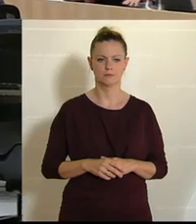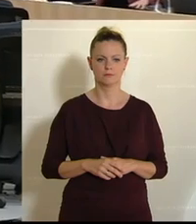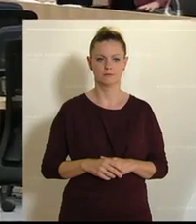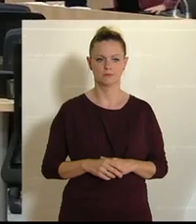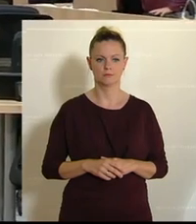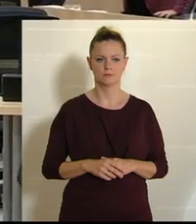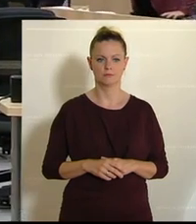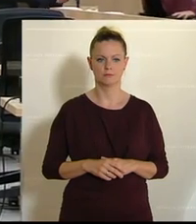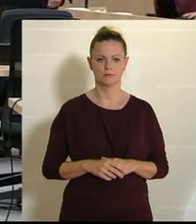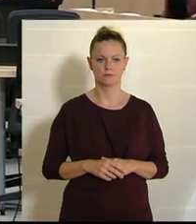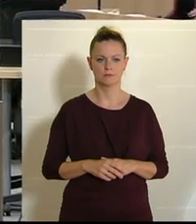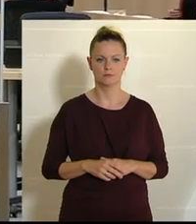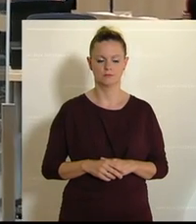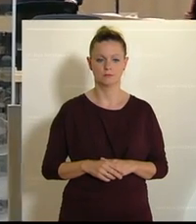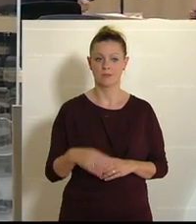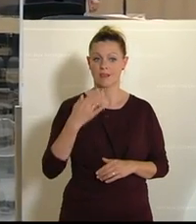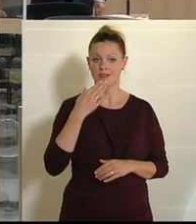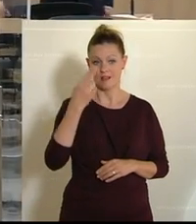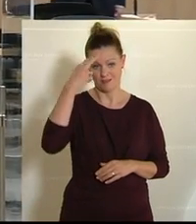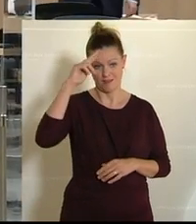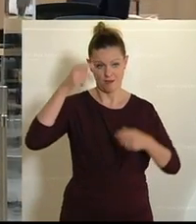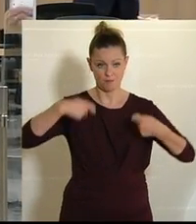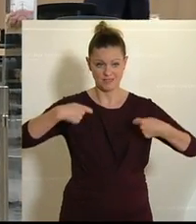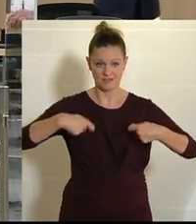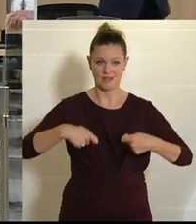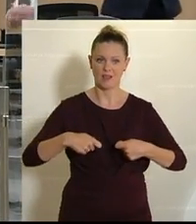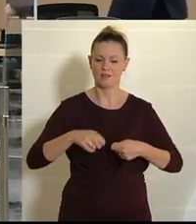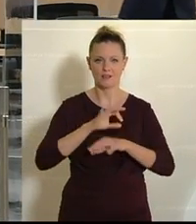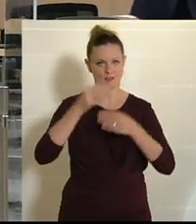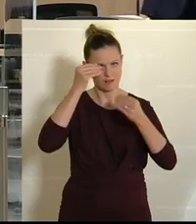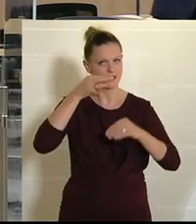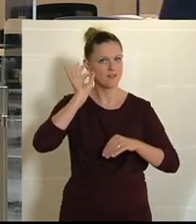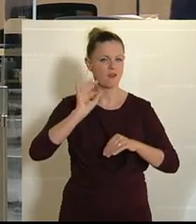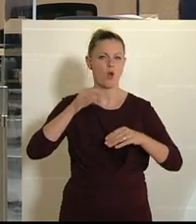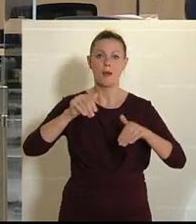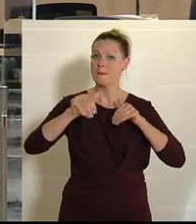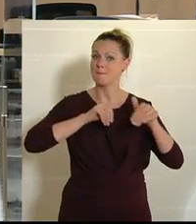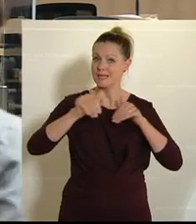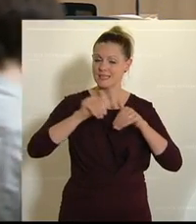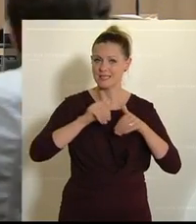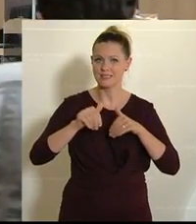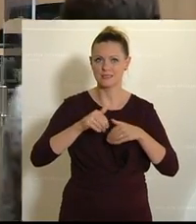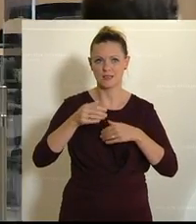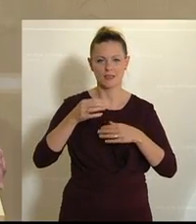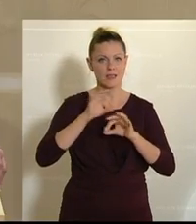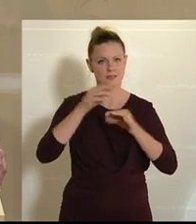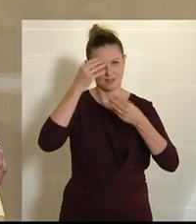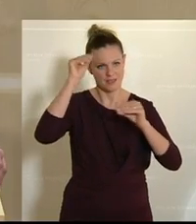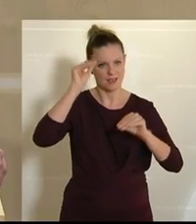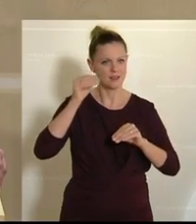Gerald Hauser von der FPÖ ist am Wort. Herr Präsident, geschätzte Frau Minister, geschätzte Herr